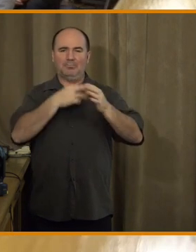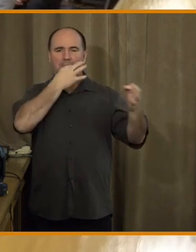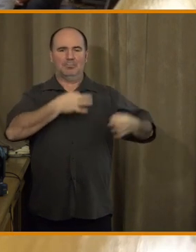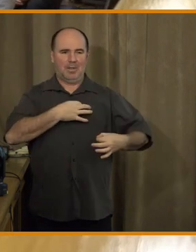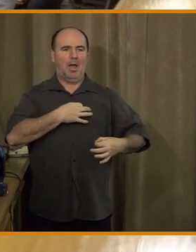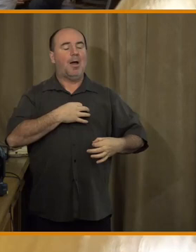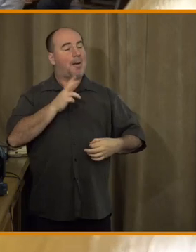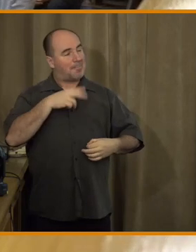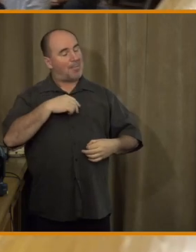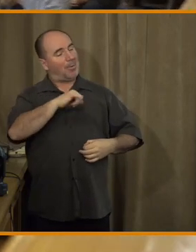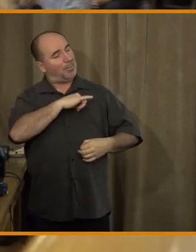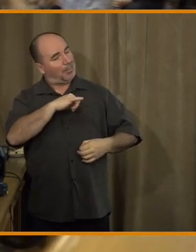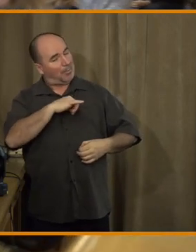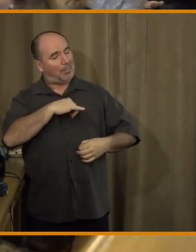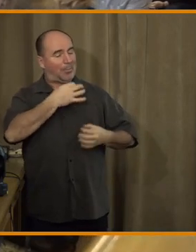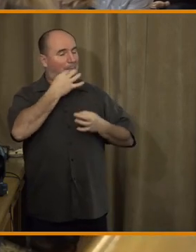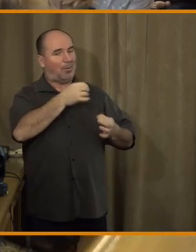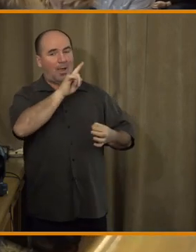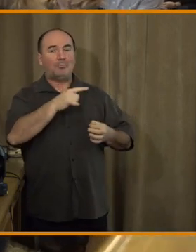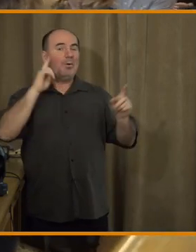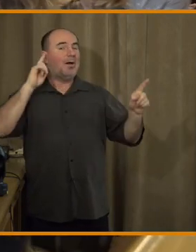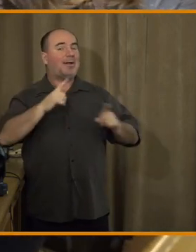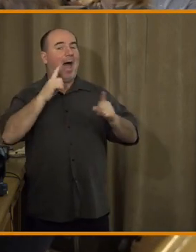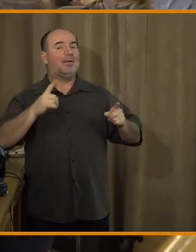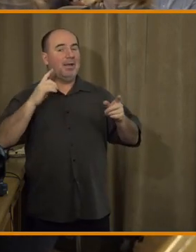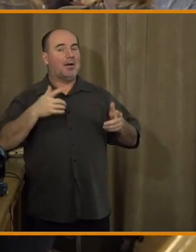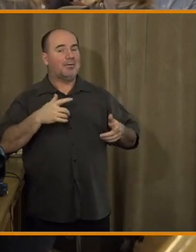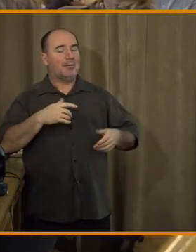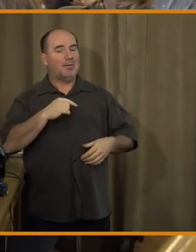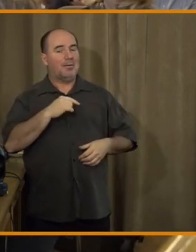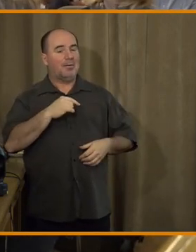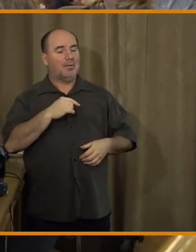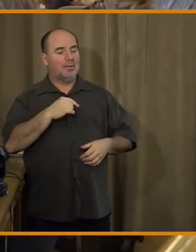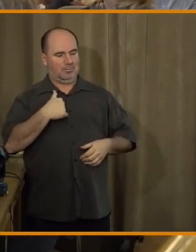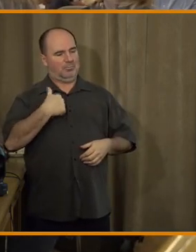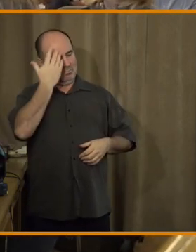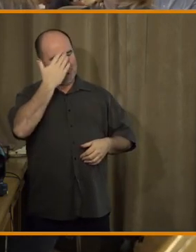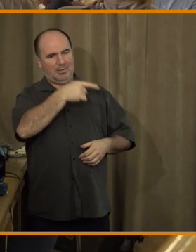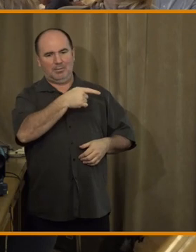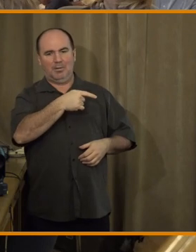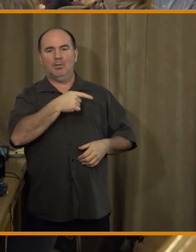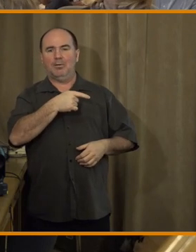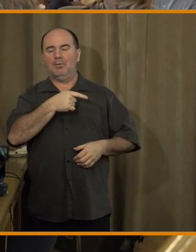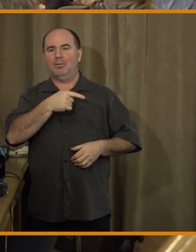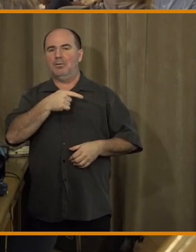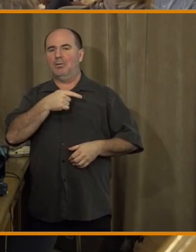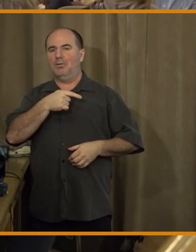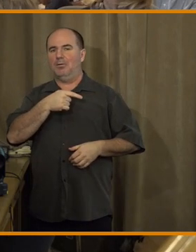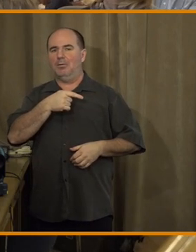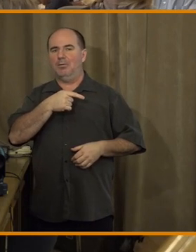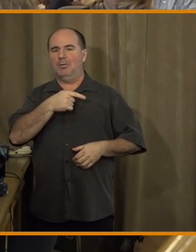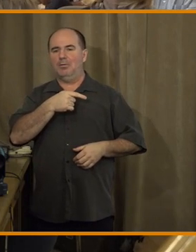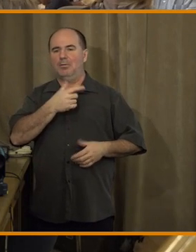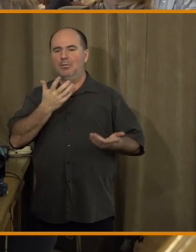otázku právě na ty rády a budete, myslíte si, že budete jako dělat pod seznamem další jako